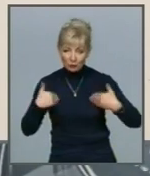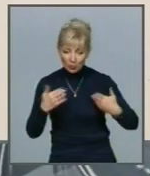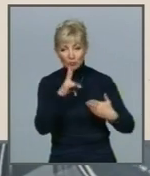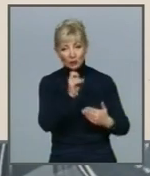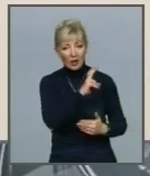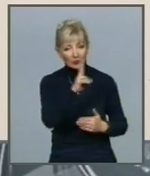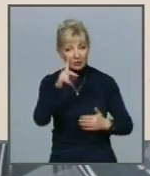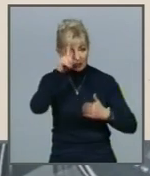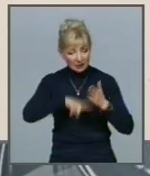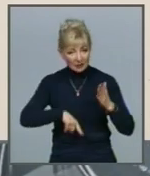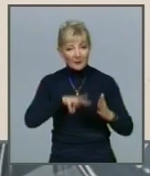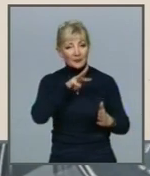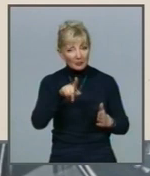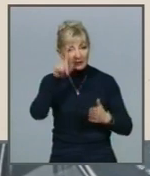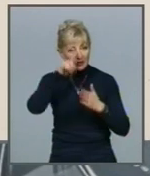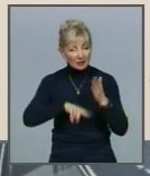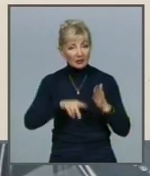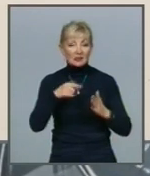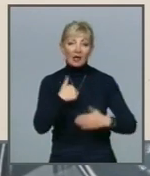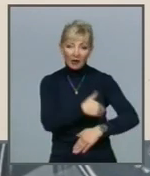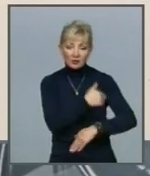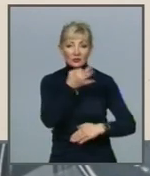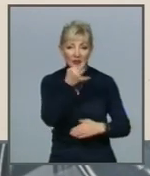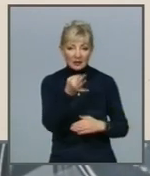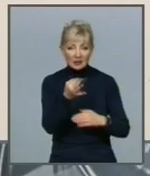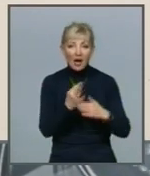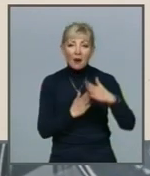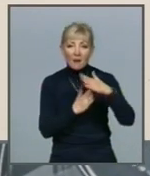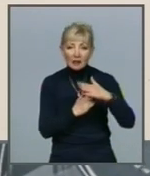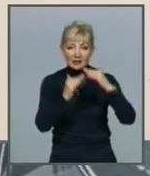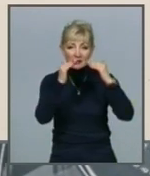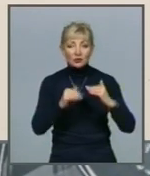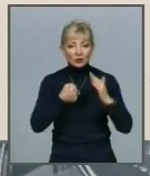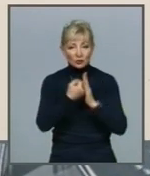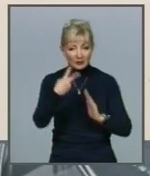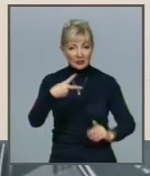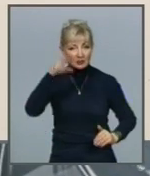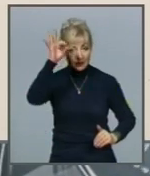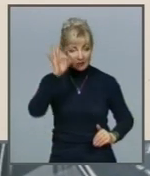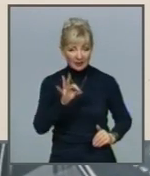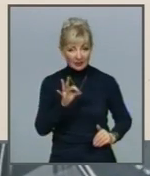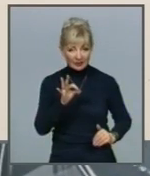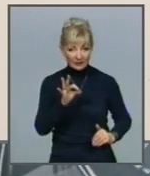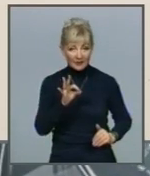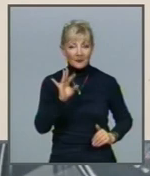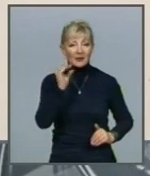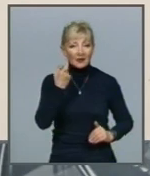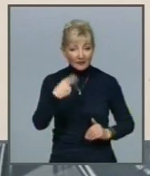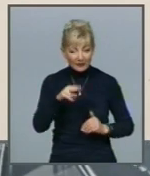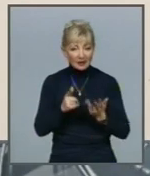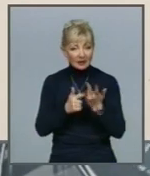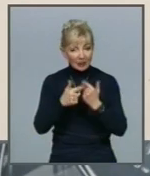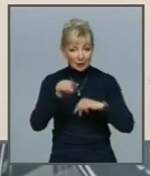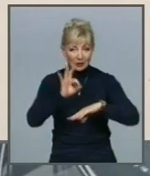Ми розраховували, хочу нагадати, максимально це зниження до 20% від кількості захворівших,